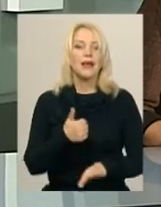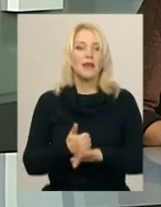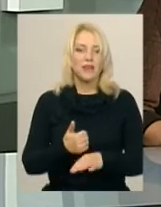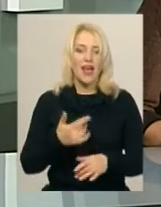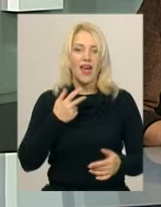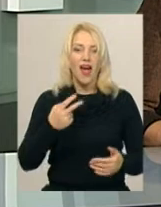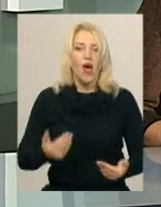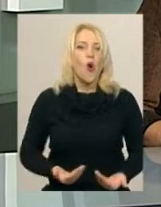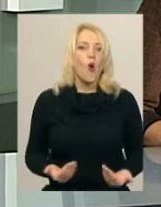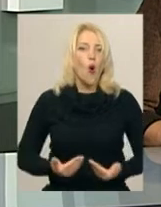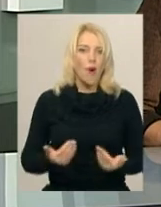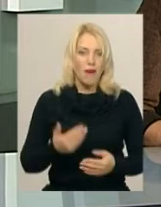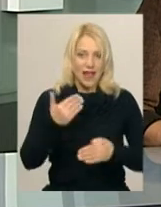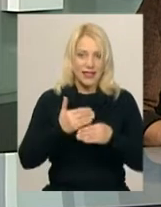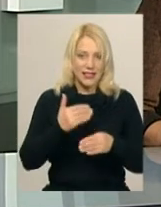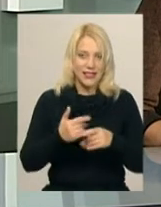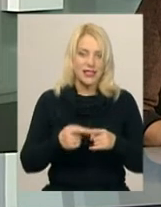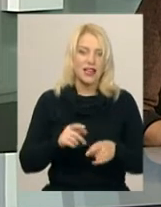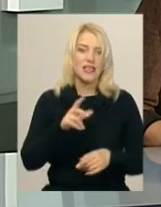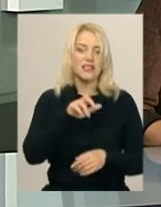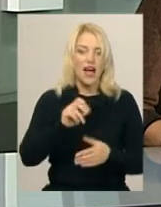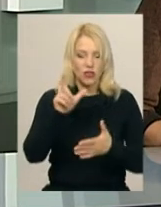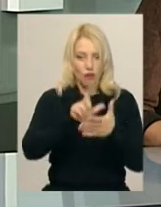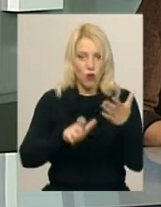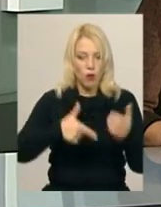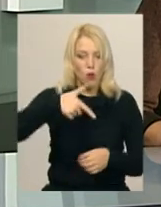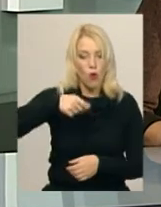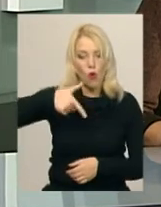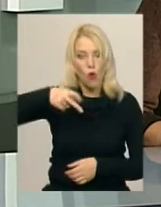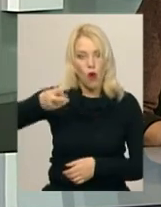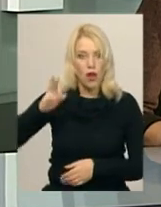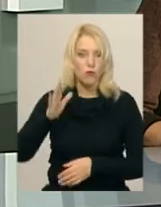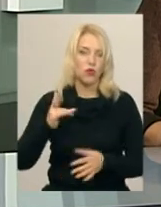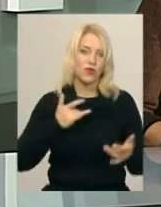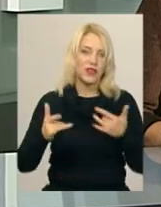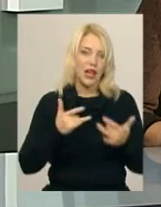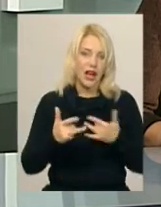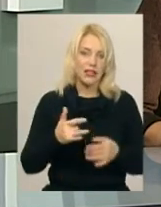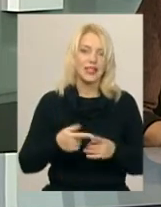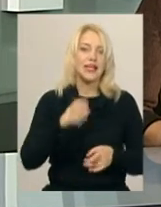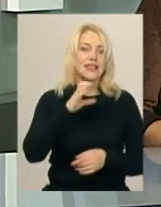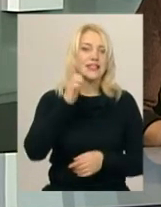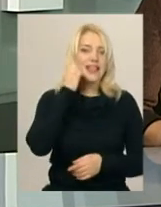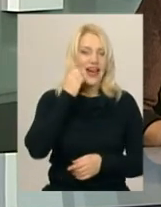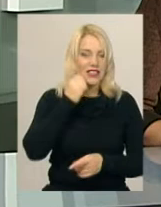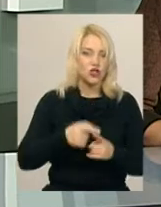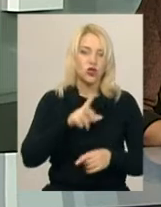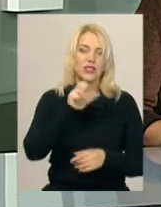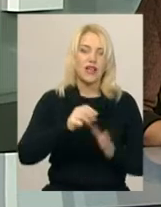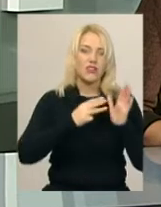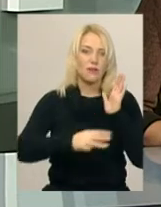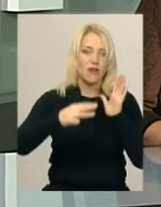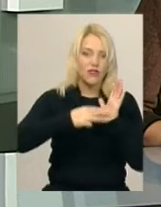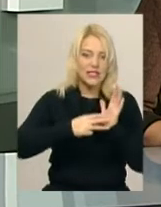«Одруження» за твором Миколи Гоголя відбудеться цієї неділі в обласному музично-драматичному театрі Старицького. За 88